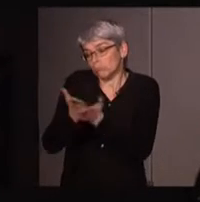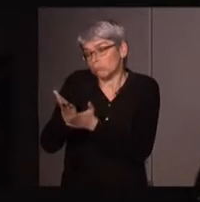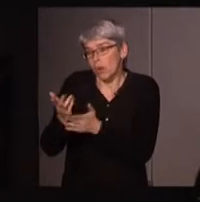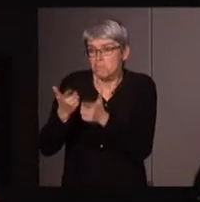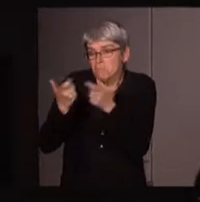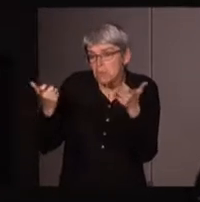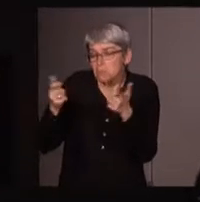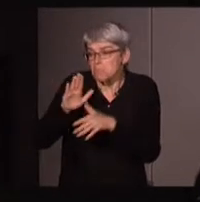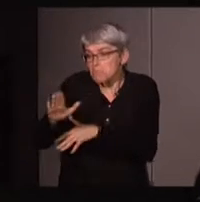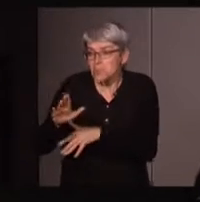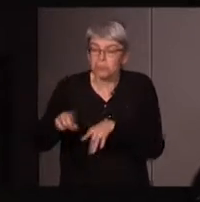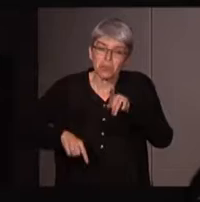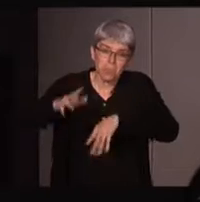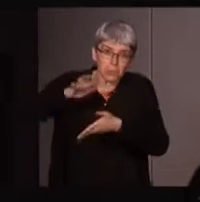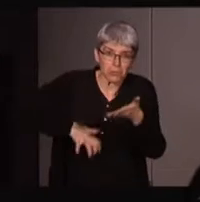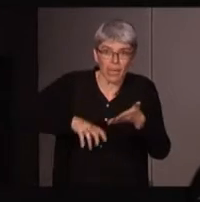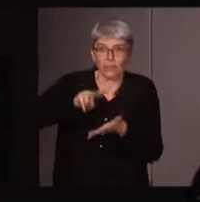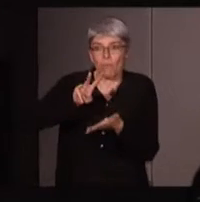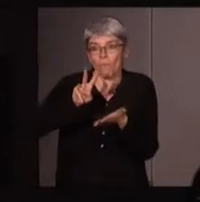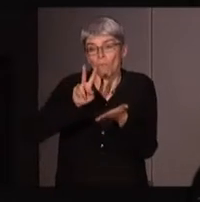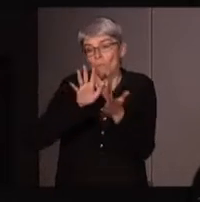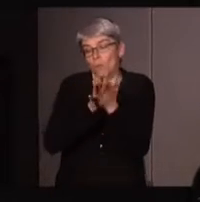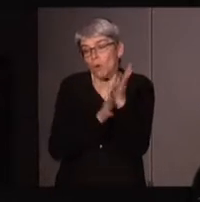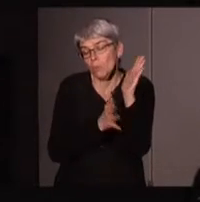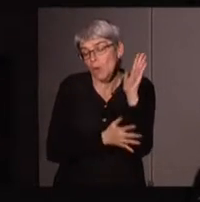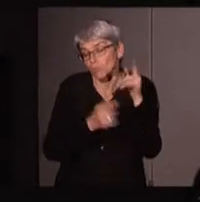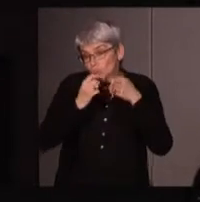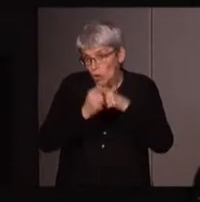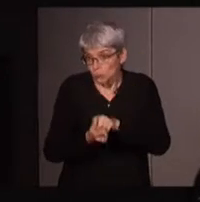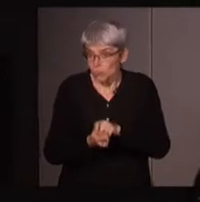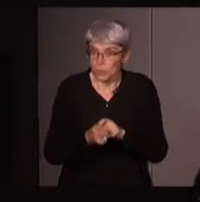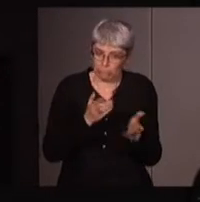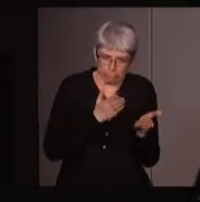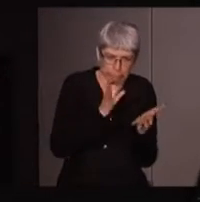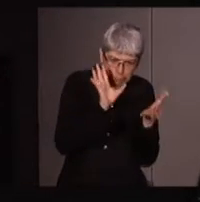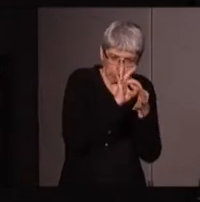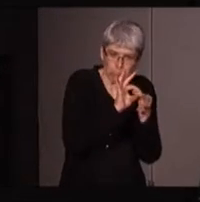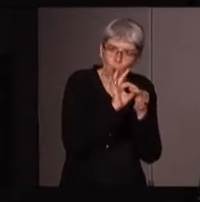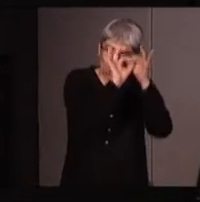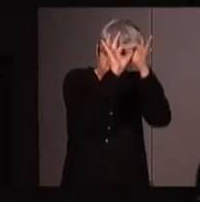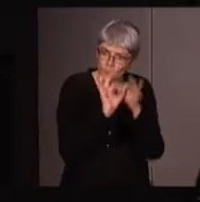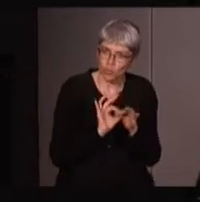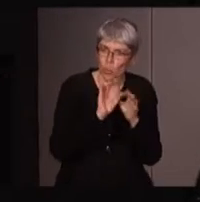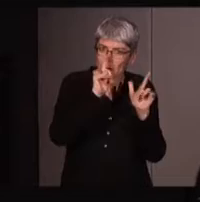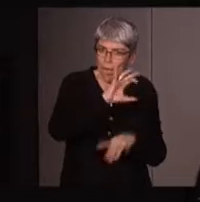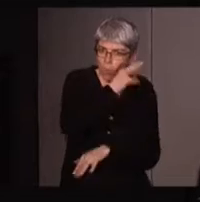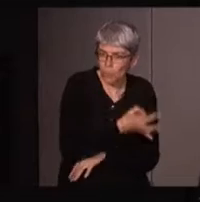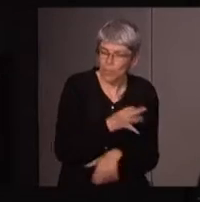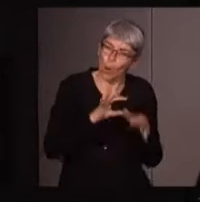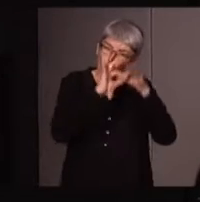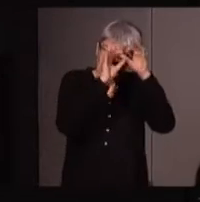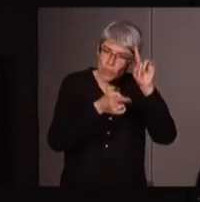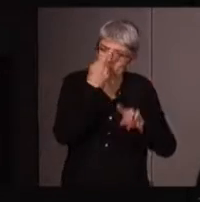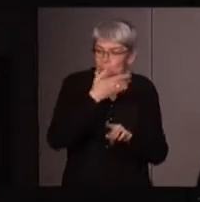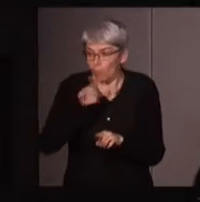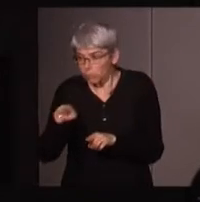matérialiste, selon les textes, le vocabulaire change, enfin, il y un courant qui a un rapport avec la religion, et une religion très particulière, et